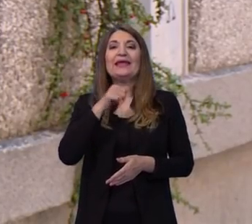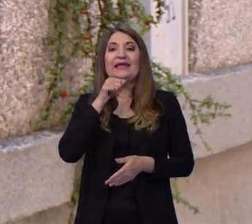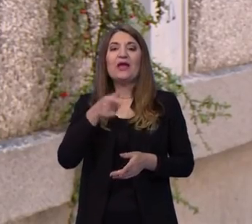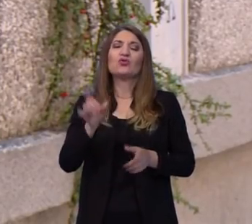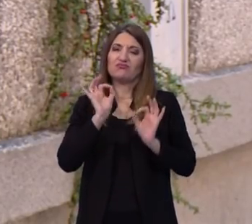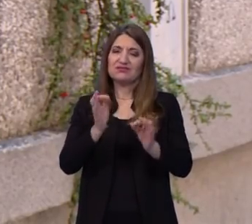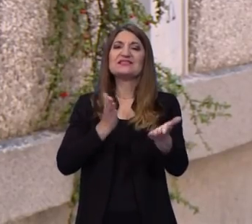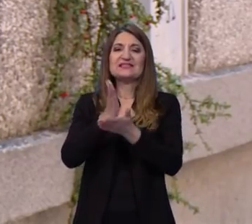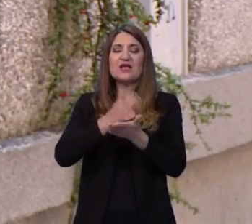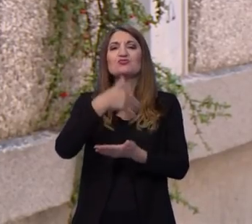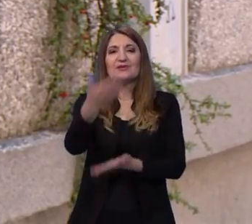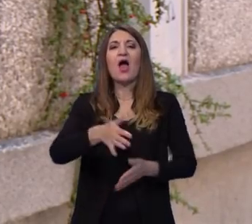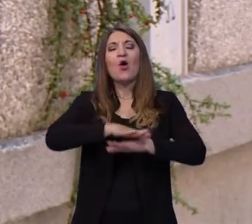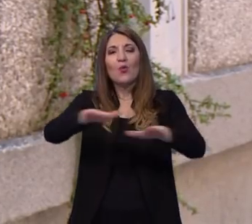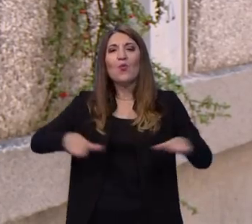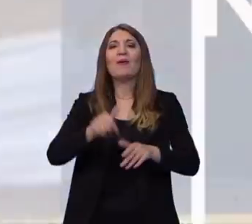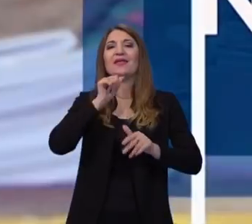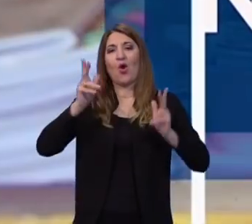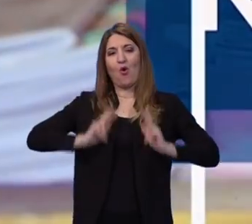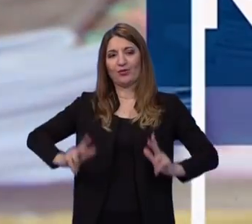zaslužili su kupanje i odmor.